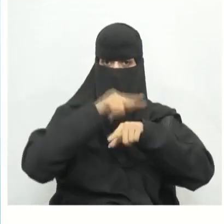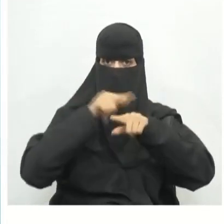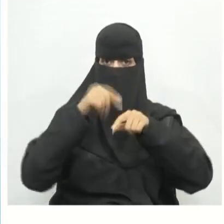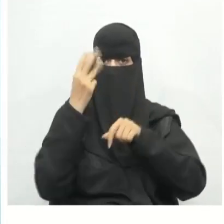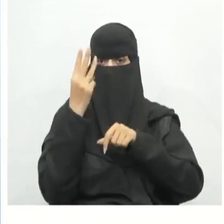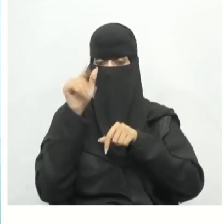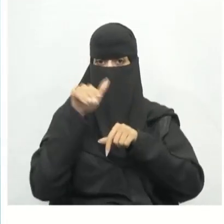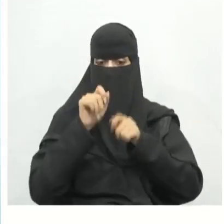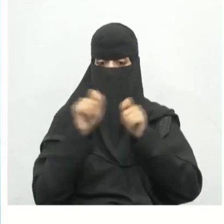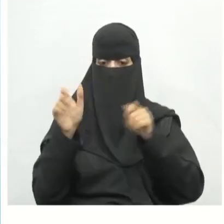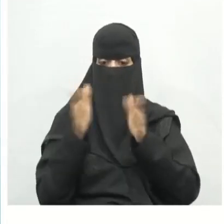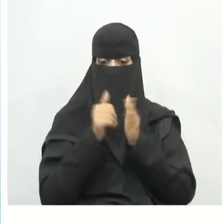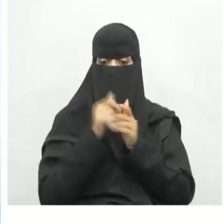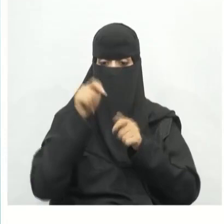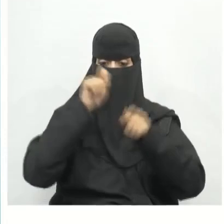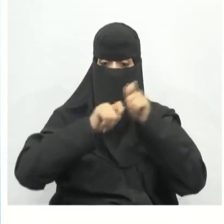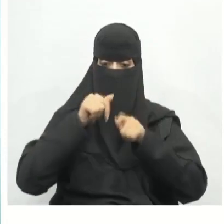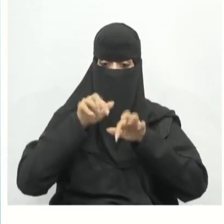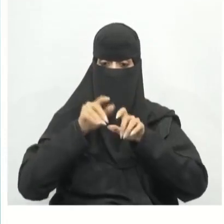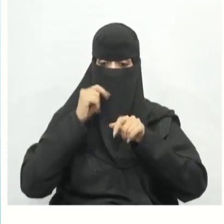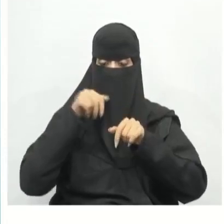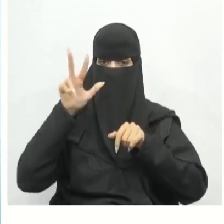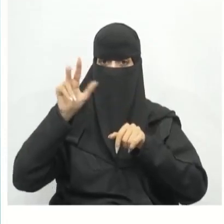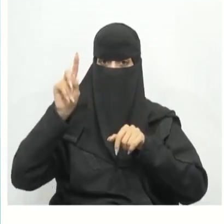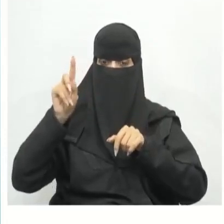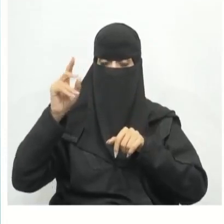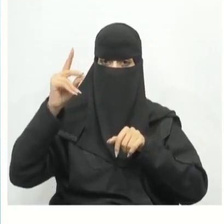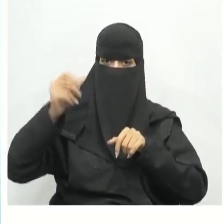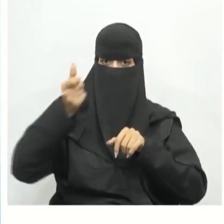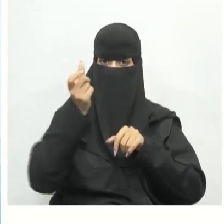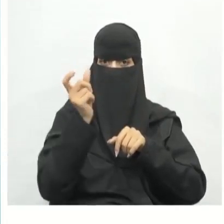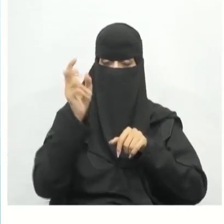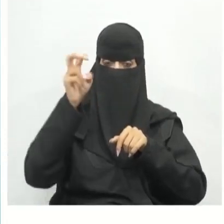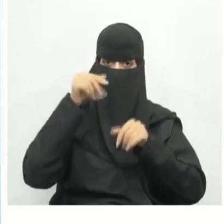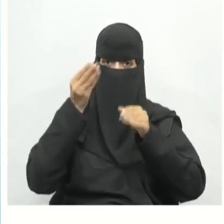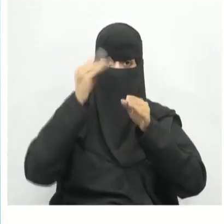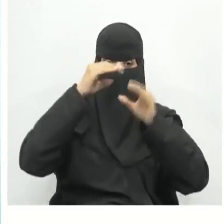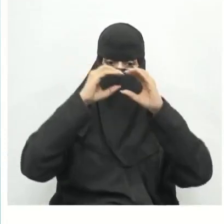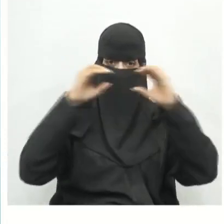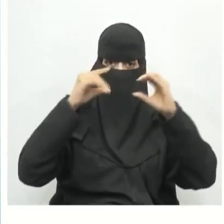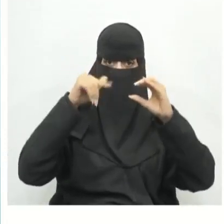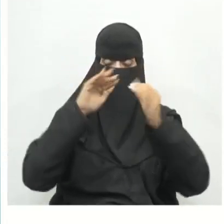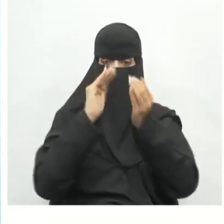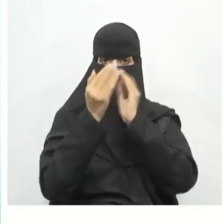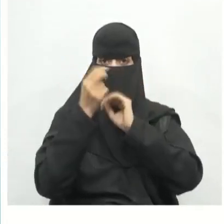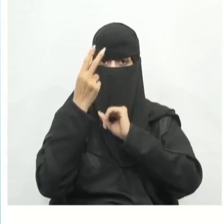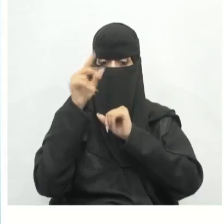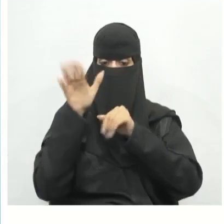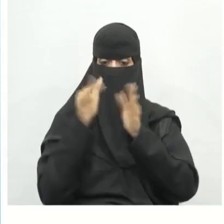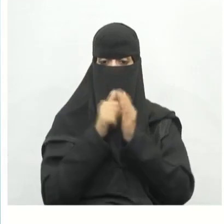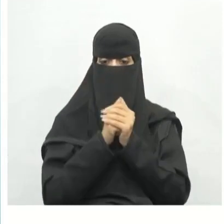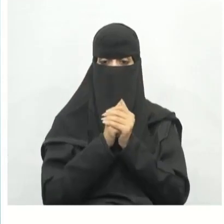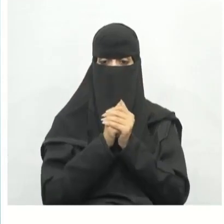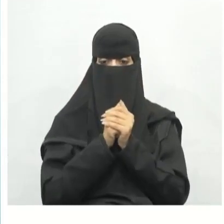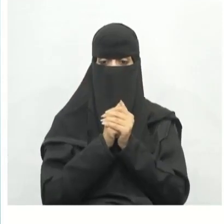ثلاثي الأبعاد وسنستخدم تقنية تسمى البطانة لإضافة سماكة موحدة للشكل ثلاثي الأبعاد